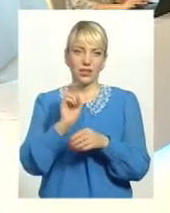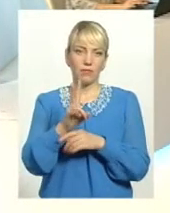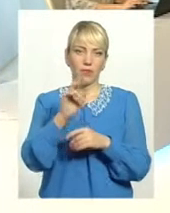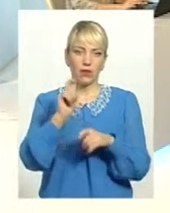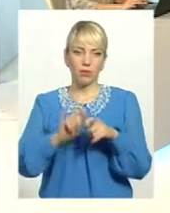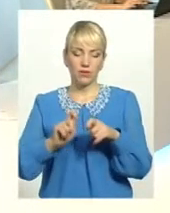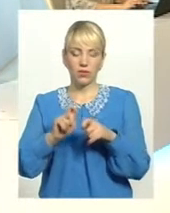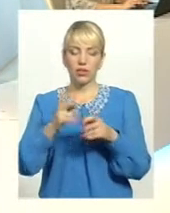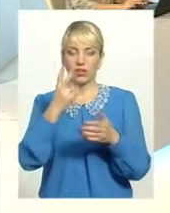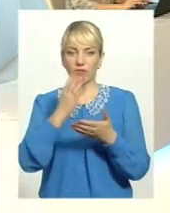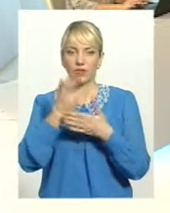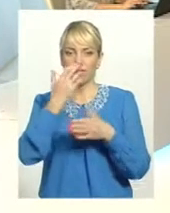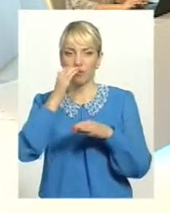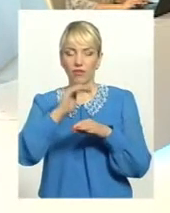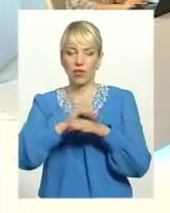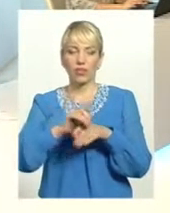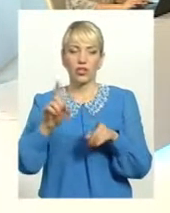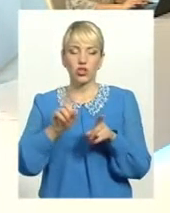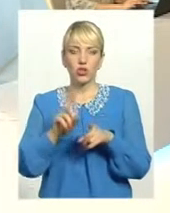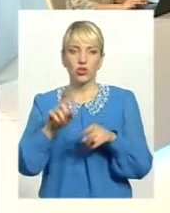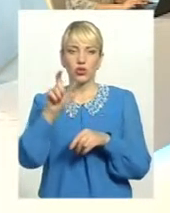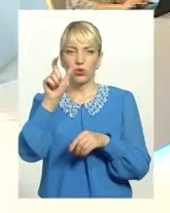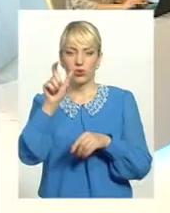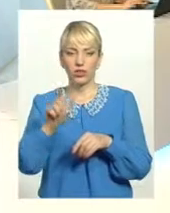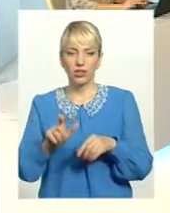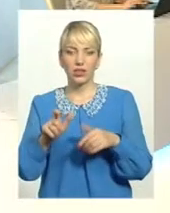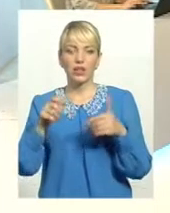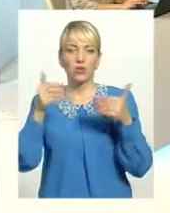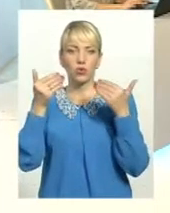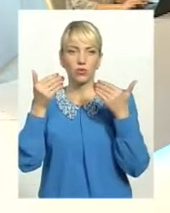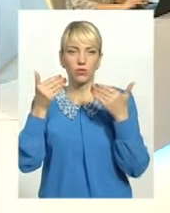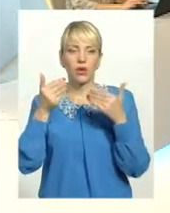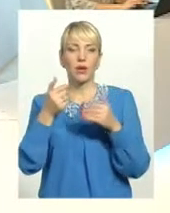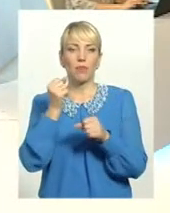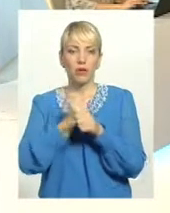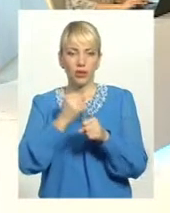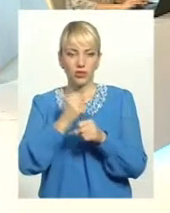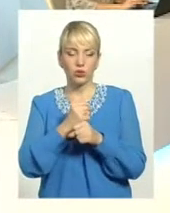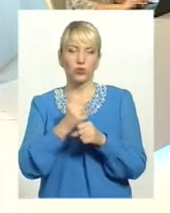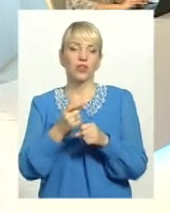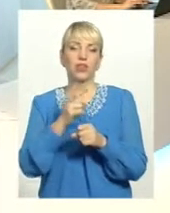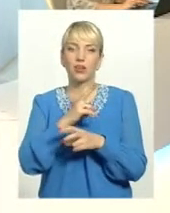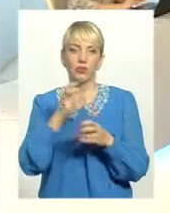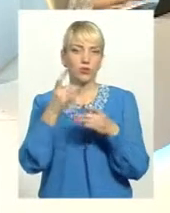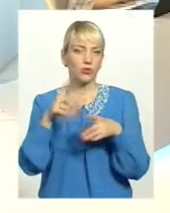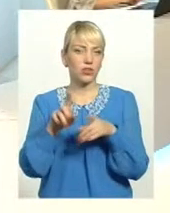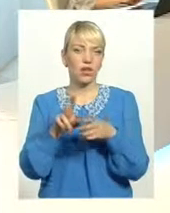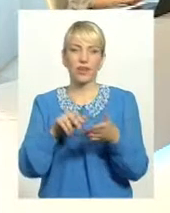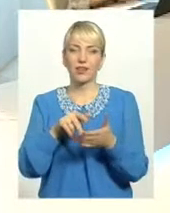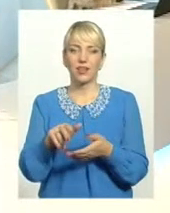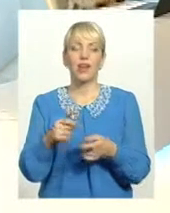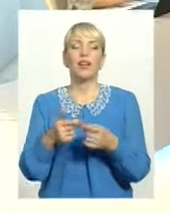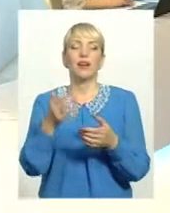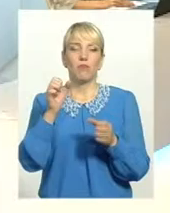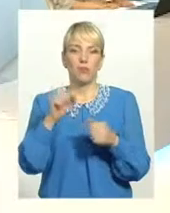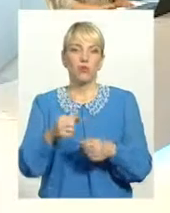людина займається підприємницьким діяльностям. Ніхто на умання не йде. Тому є важливі, є вплив. Чи може бути,